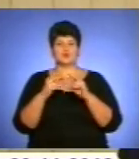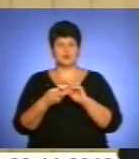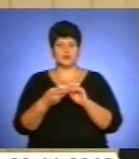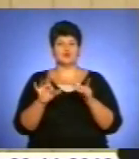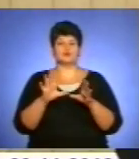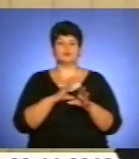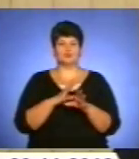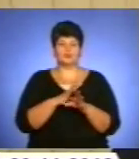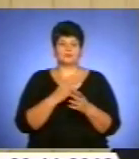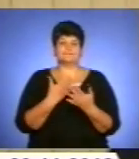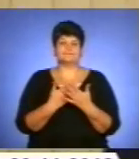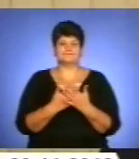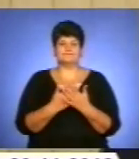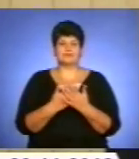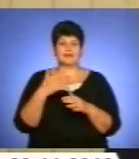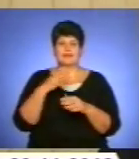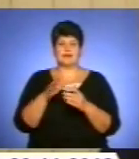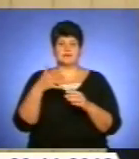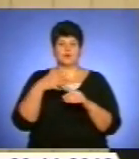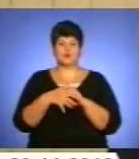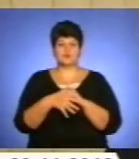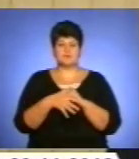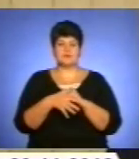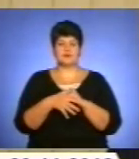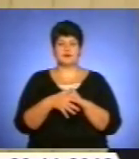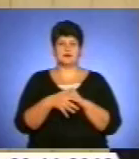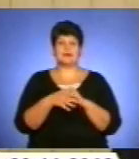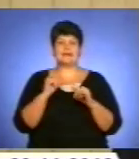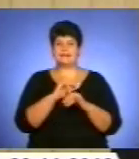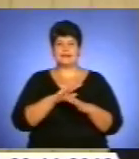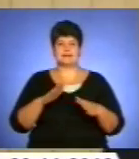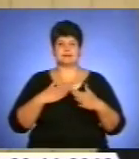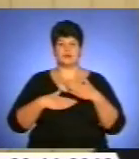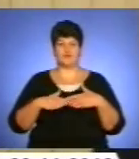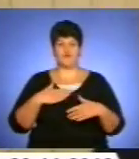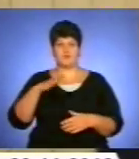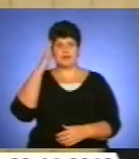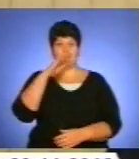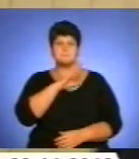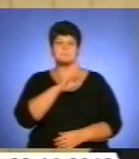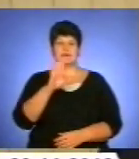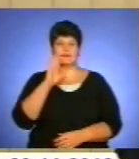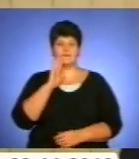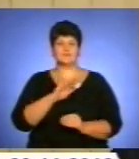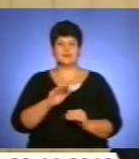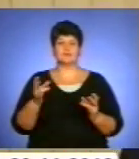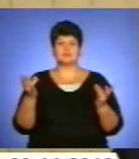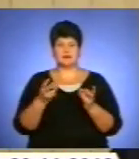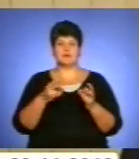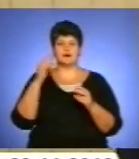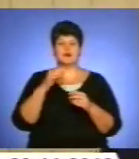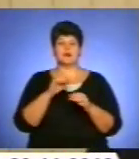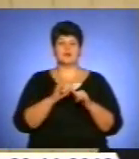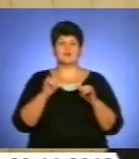своєрідного такого недорозуміння, непорозуміння, ну і невдоволення, звичайно, батьків. Тому що діткам треба розвиватися, вчитись,